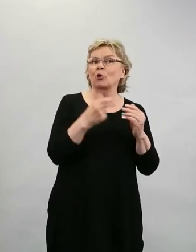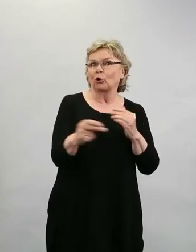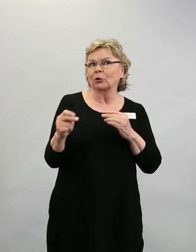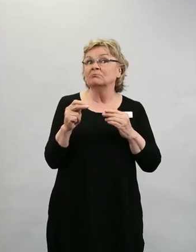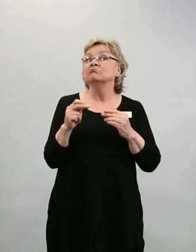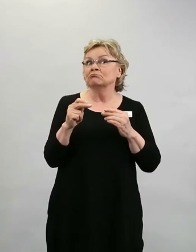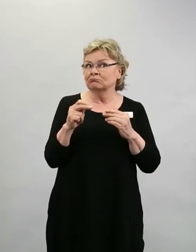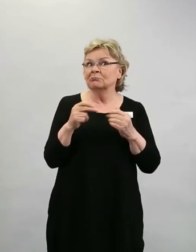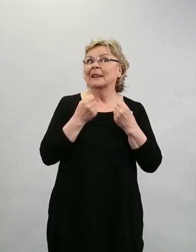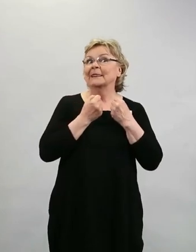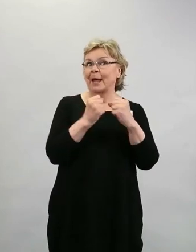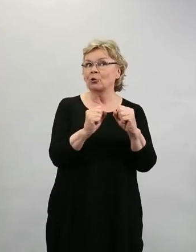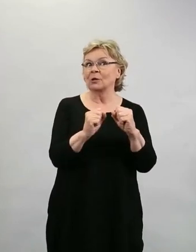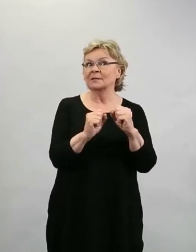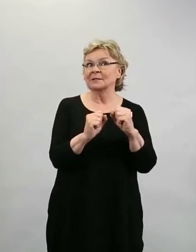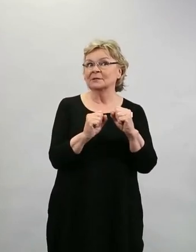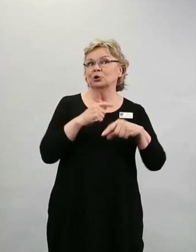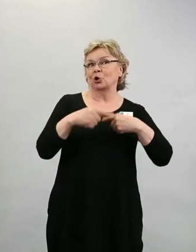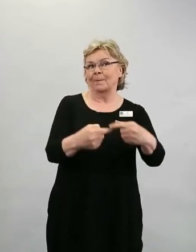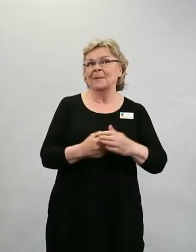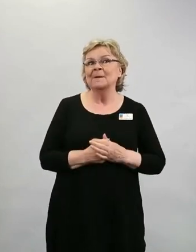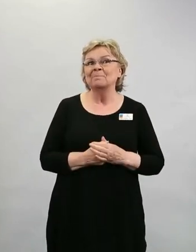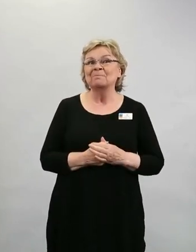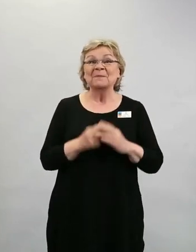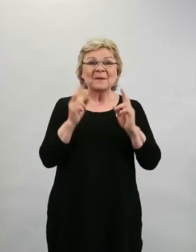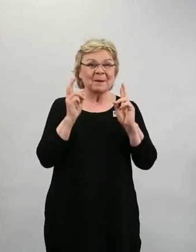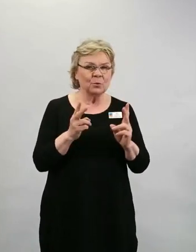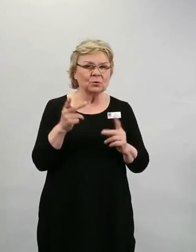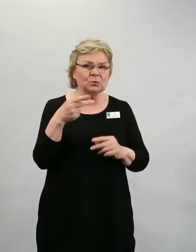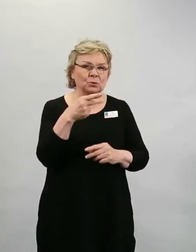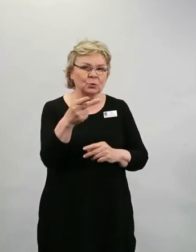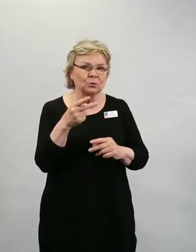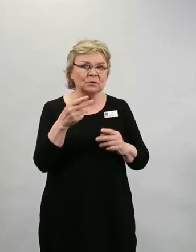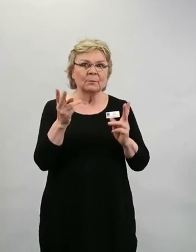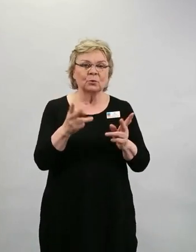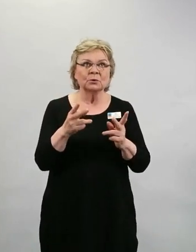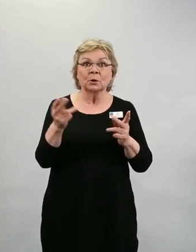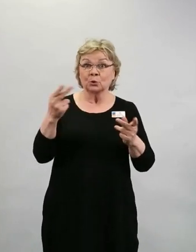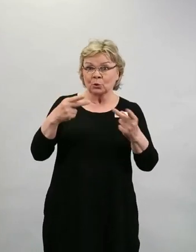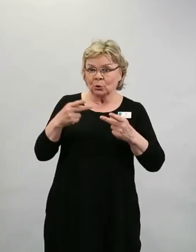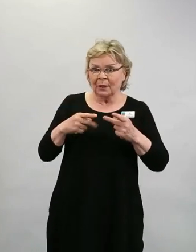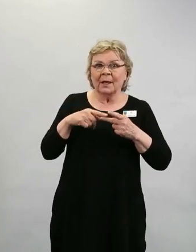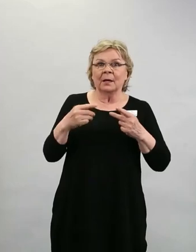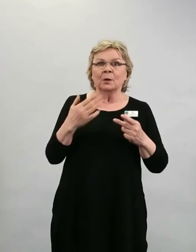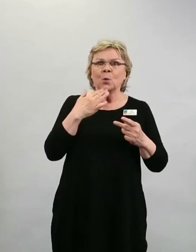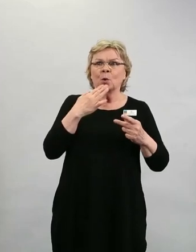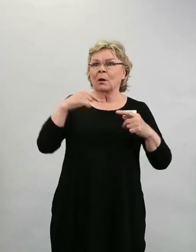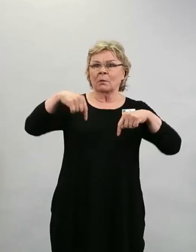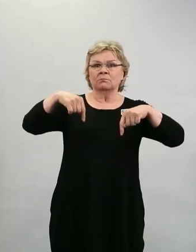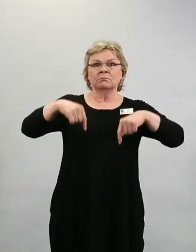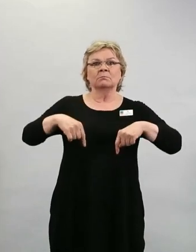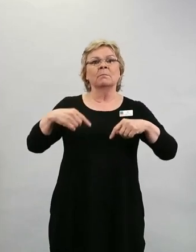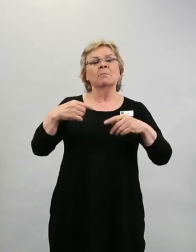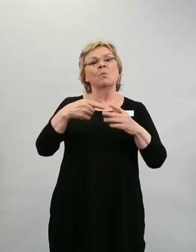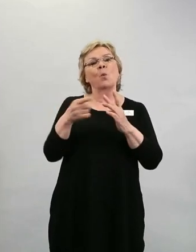Olemme saaneet myös kysymyksiä paljon ei-kansalaisten rokottamisesta. Mikä on käytäntö?